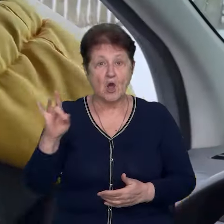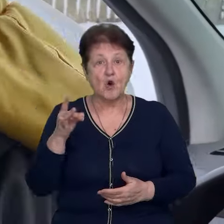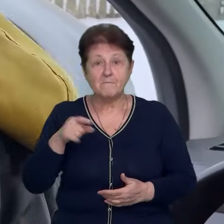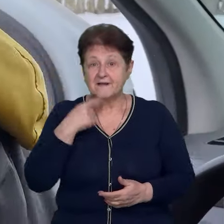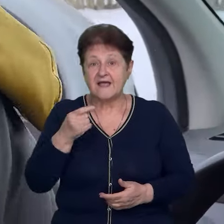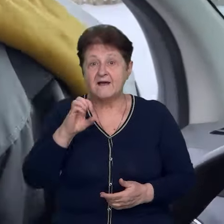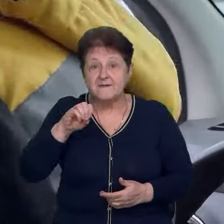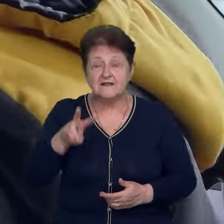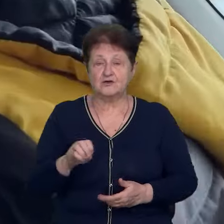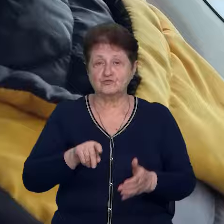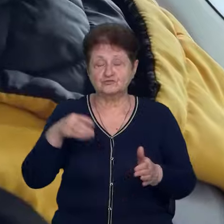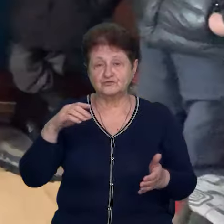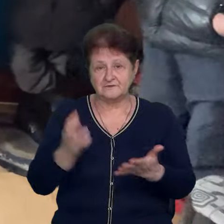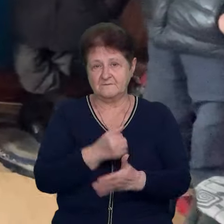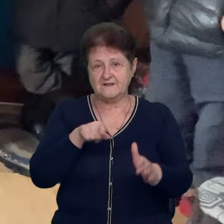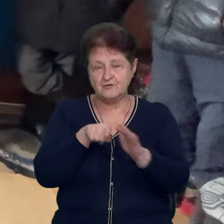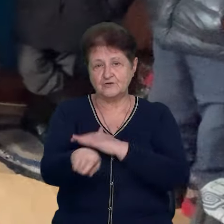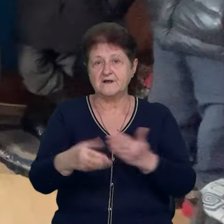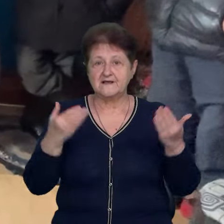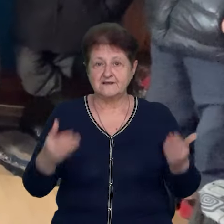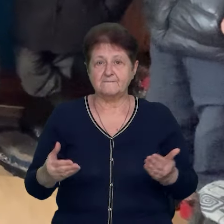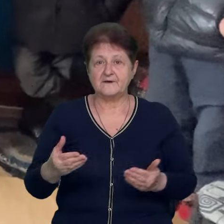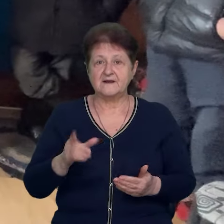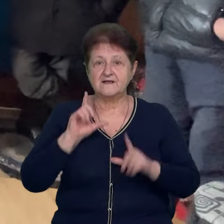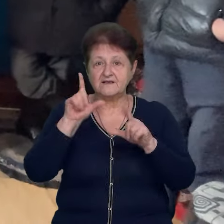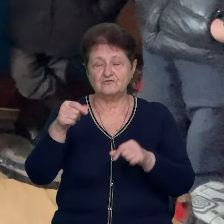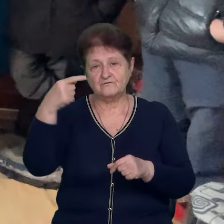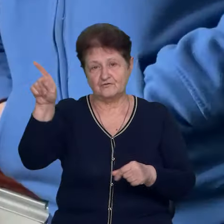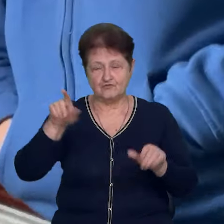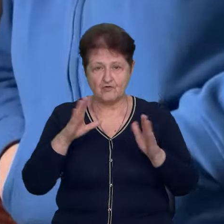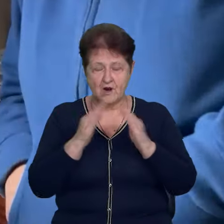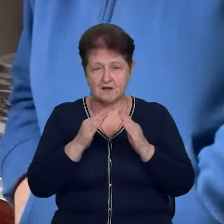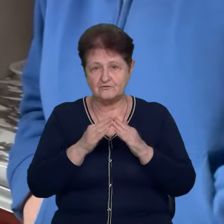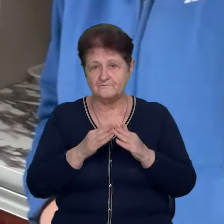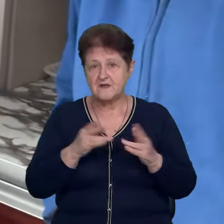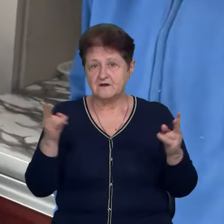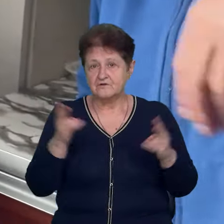каже, ледь встигли вискучити. Тепер збираються в іншій хаті. В